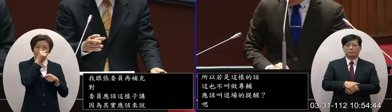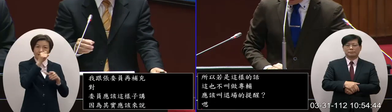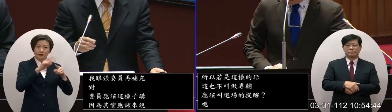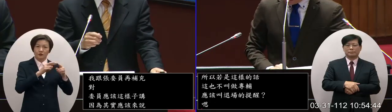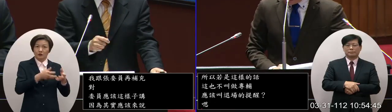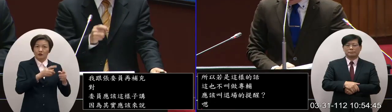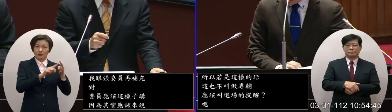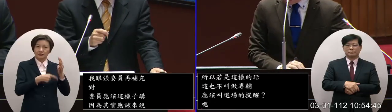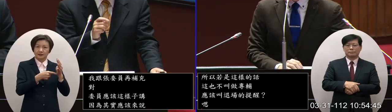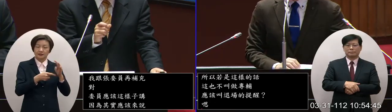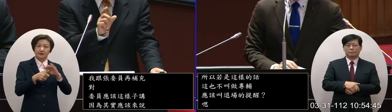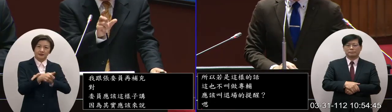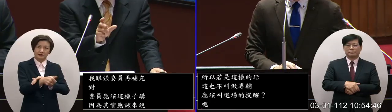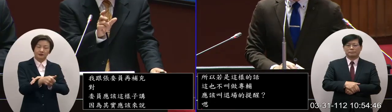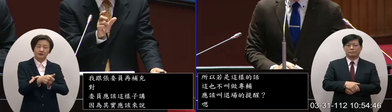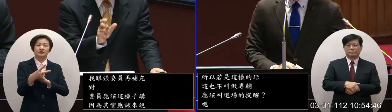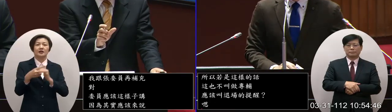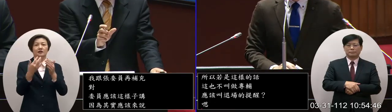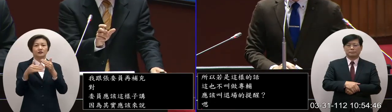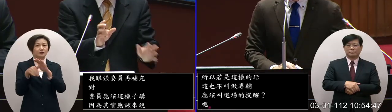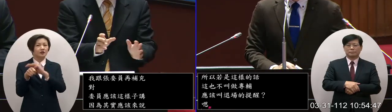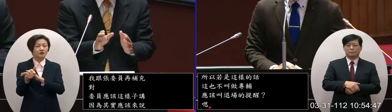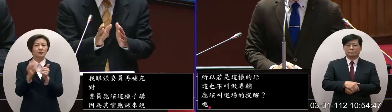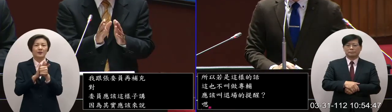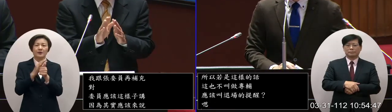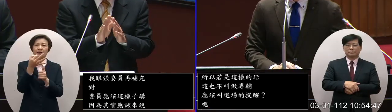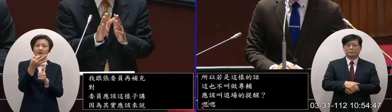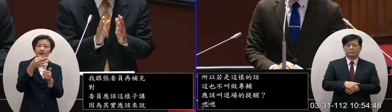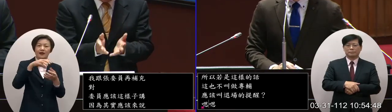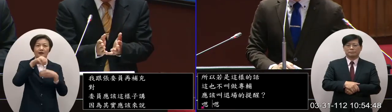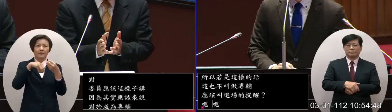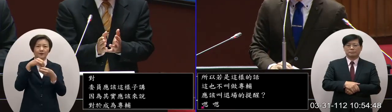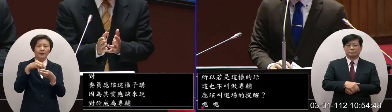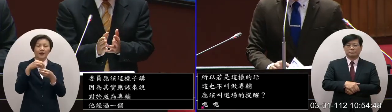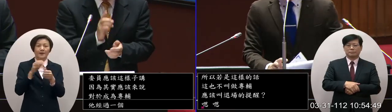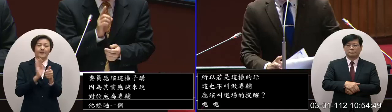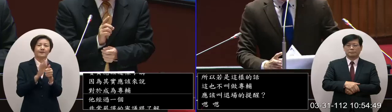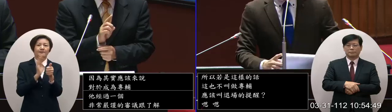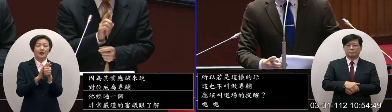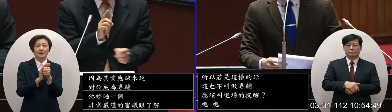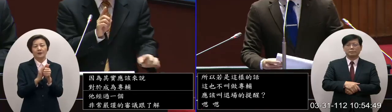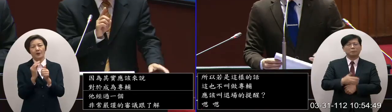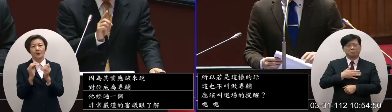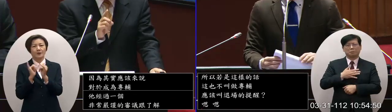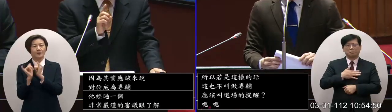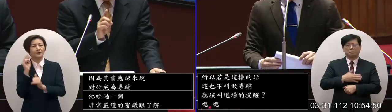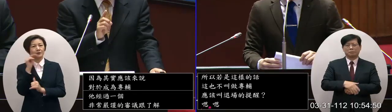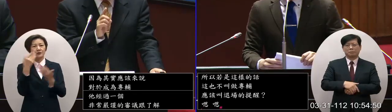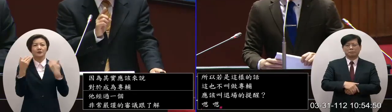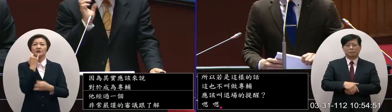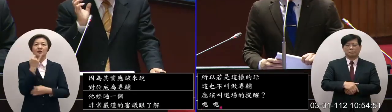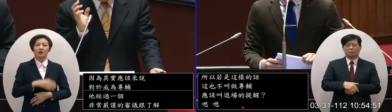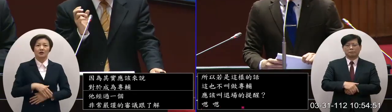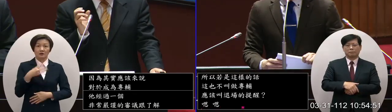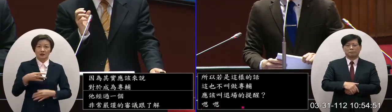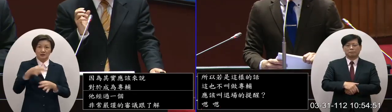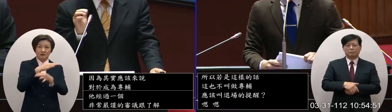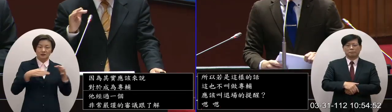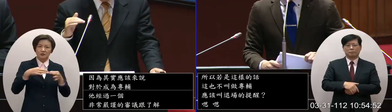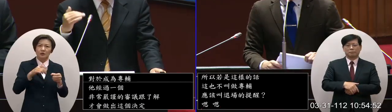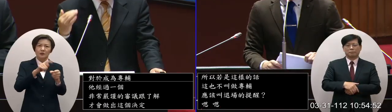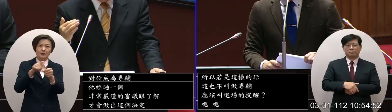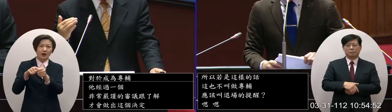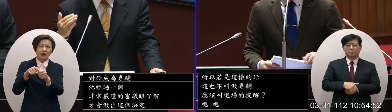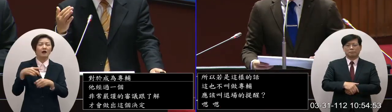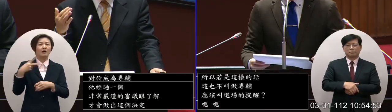介入包含有學校的這個實際上他們的財務各方面可以更透明一些那另外當然在經營方向上有一個思